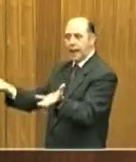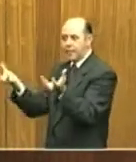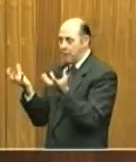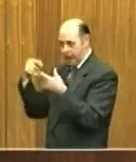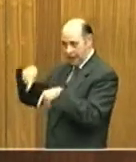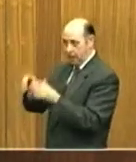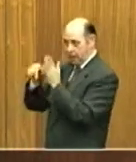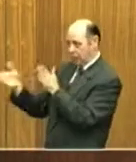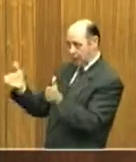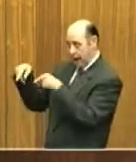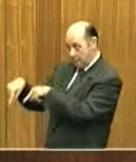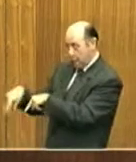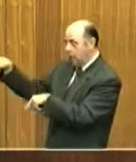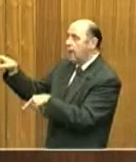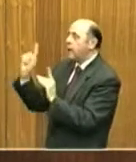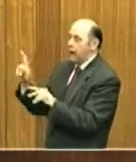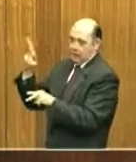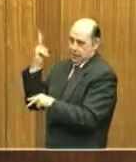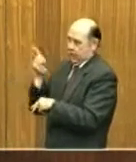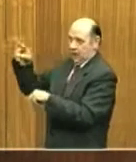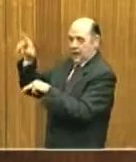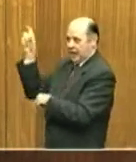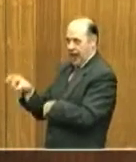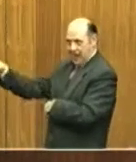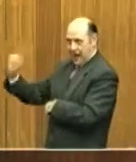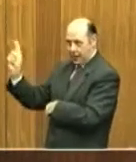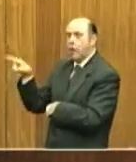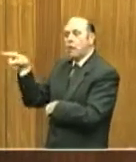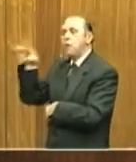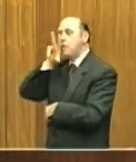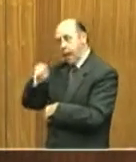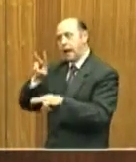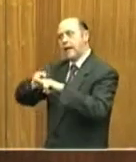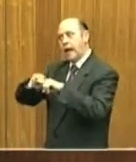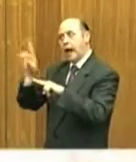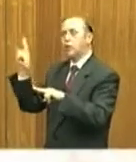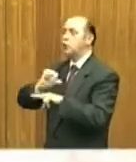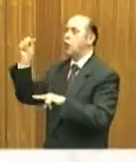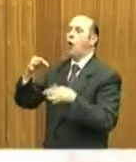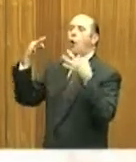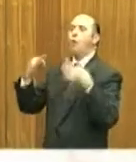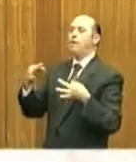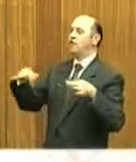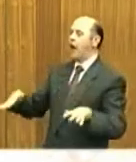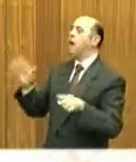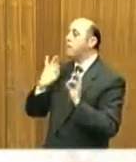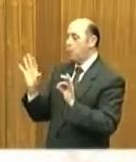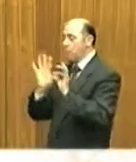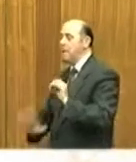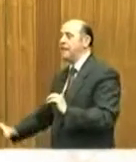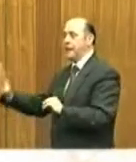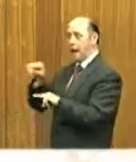tempo, che italiano non è, parla in italiano in occasioni ufficiali, soprattutto nel Mediterraneo.